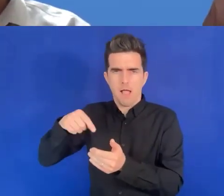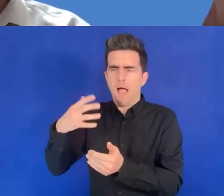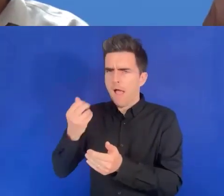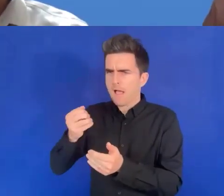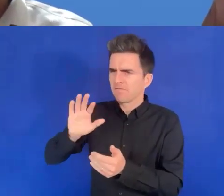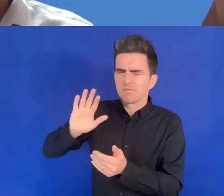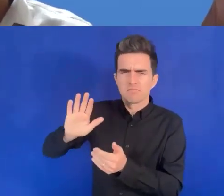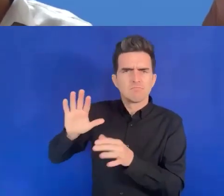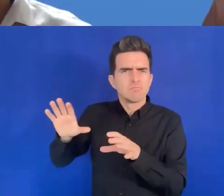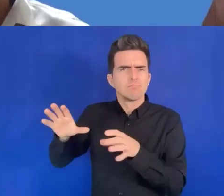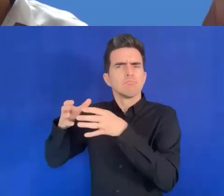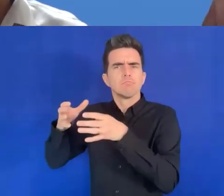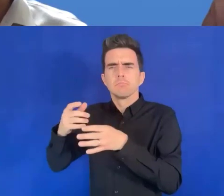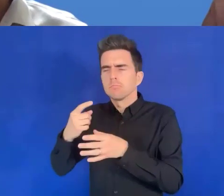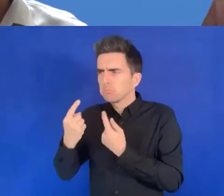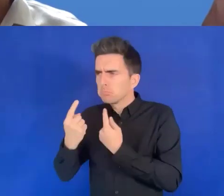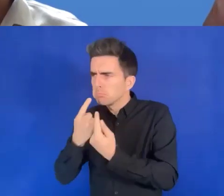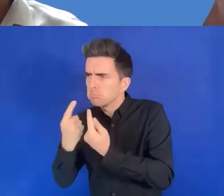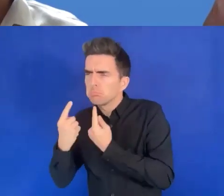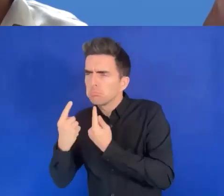désigné ou nommé